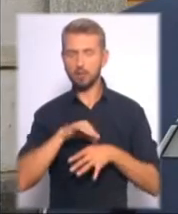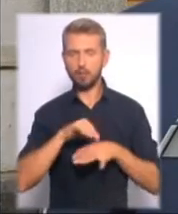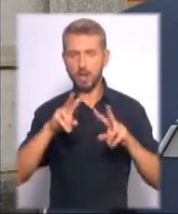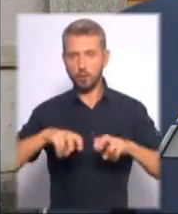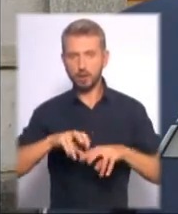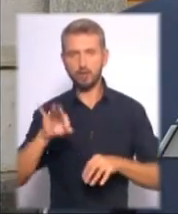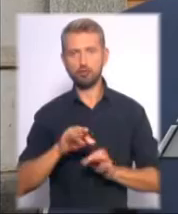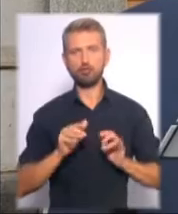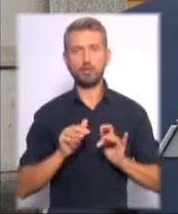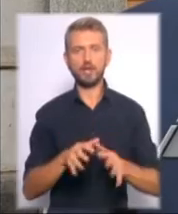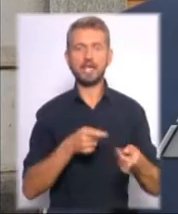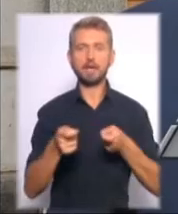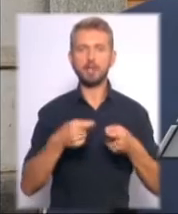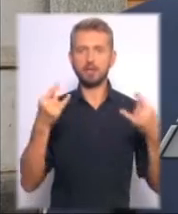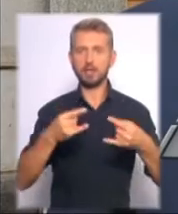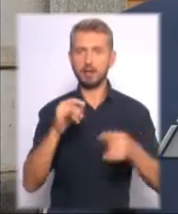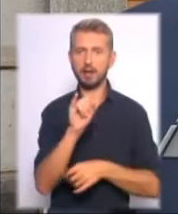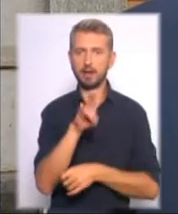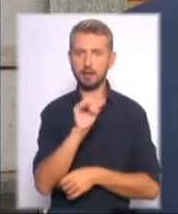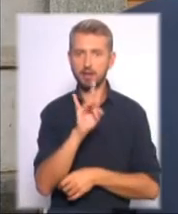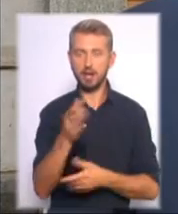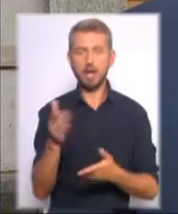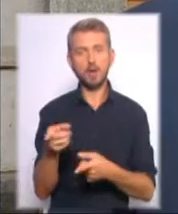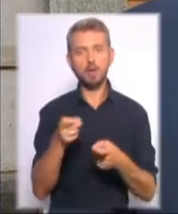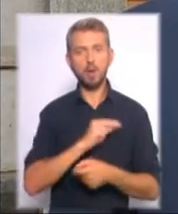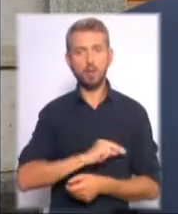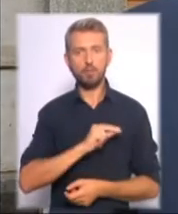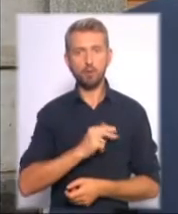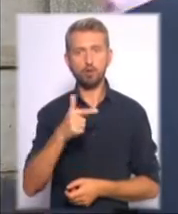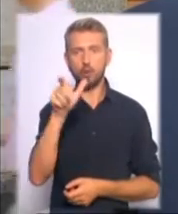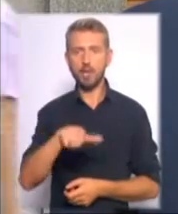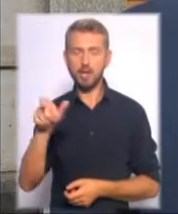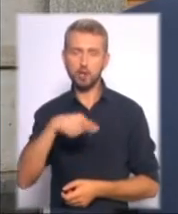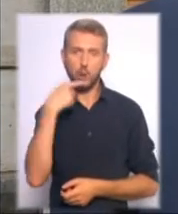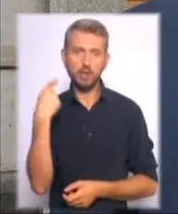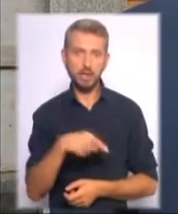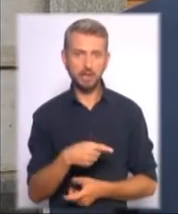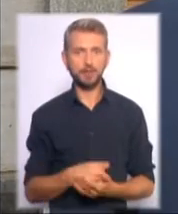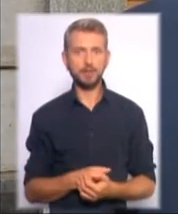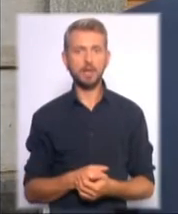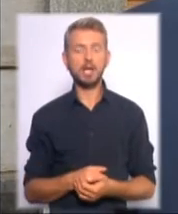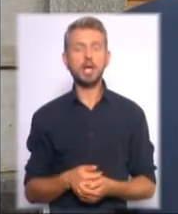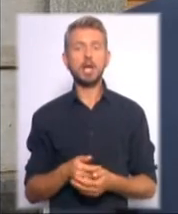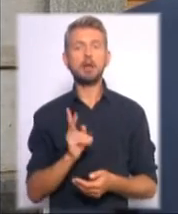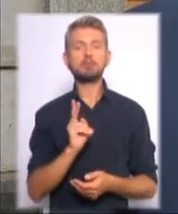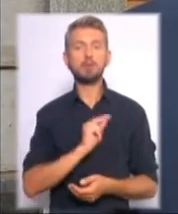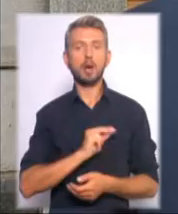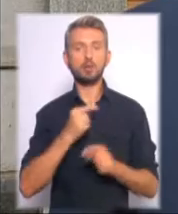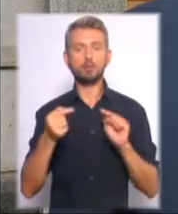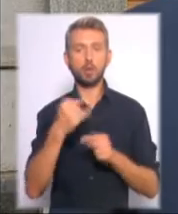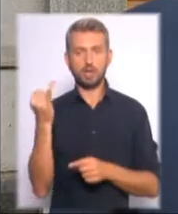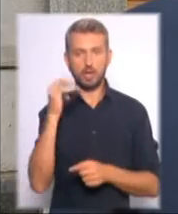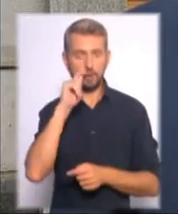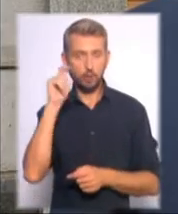щодо дій керівництва телеканала «Інтера», яке наймає на роботу громадян Росії, які працюють проти інтересів